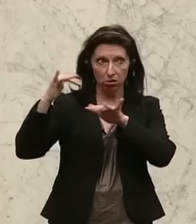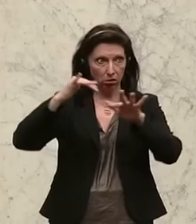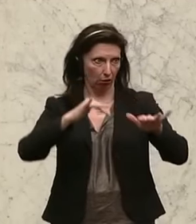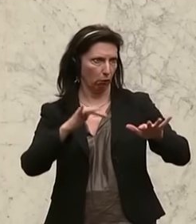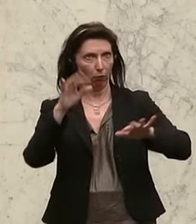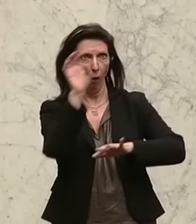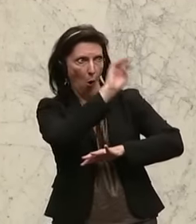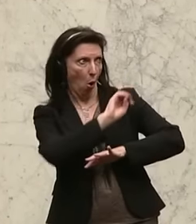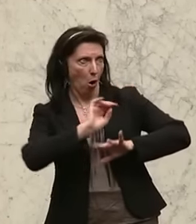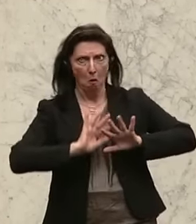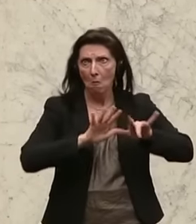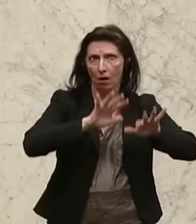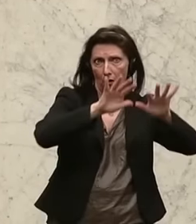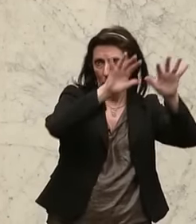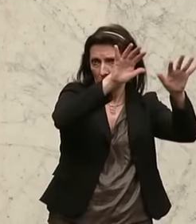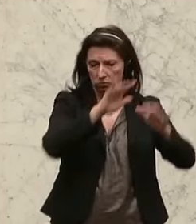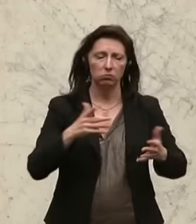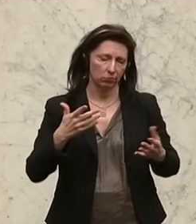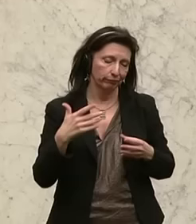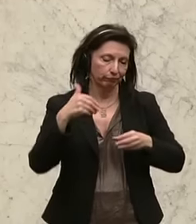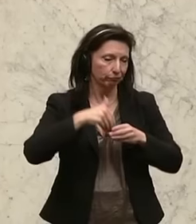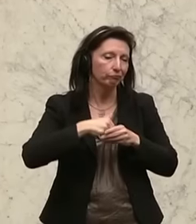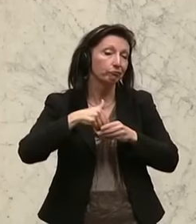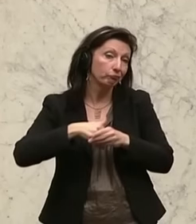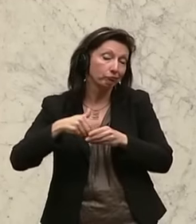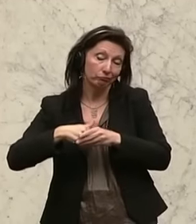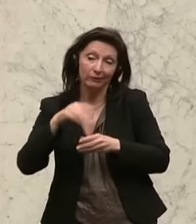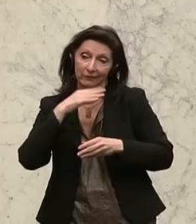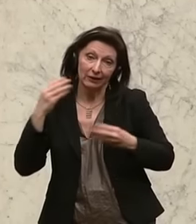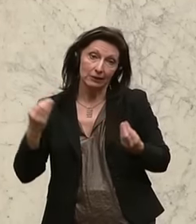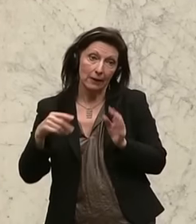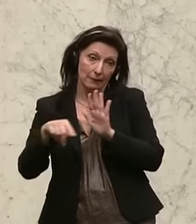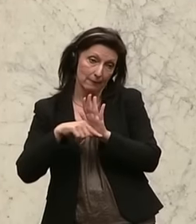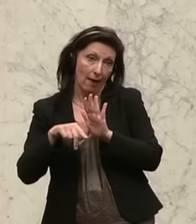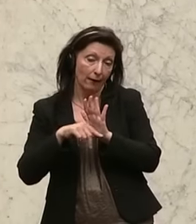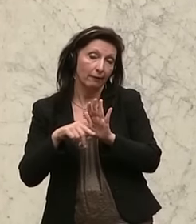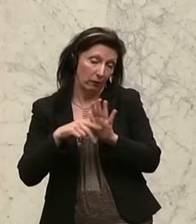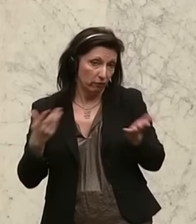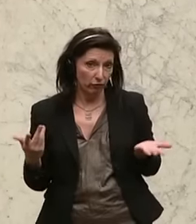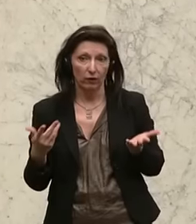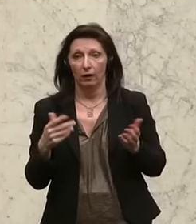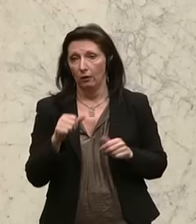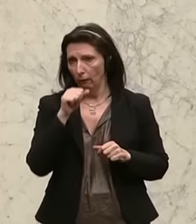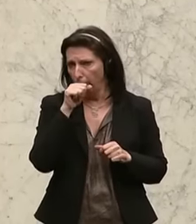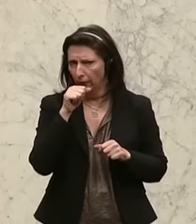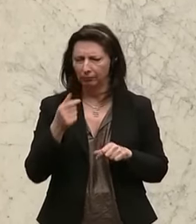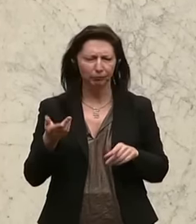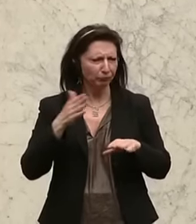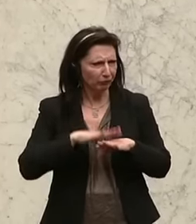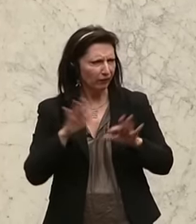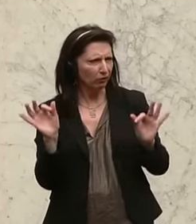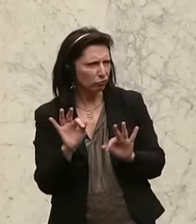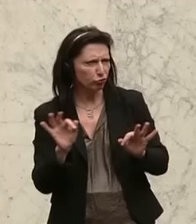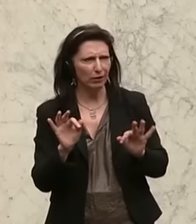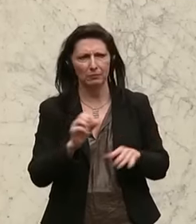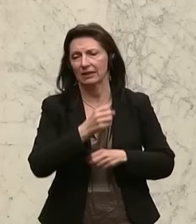Europa rollt, die leider Gottes viele unangenehme Kleiderscheinungen mit sich bringt und Probleme leider Gottes verschärft. Die wir ohnehin, und das ist ja keine